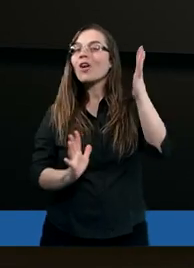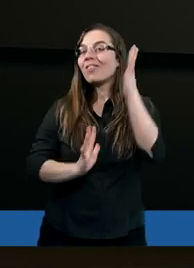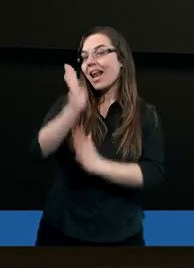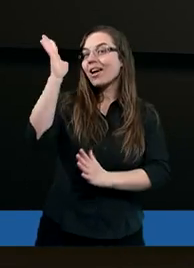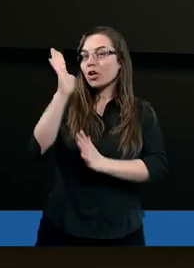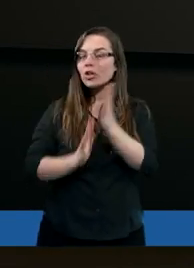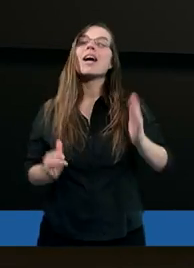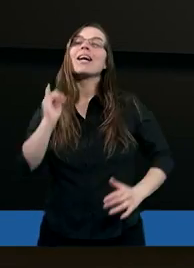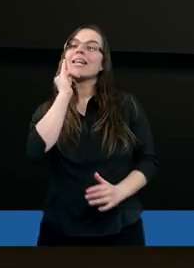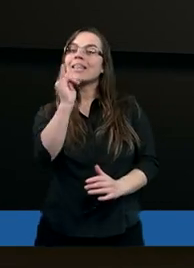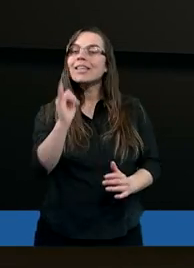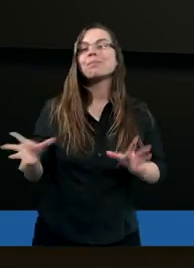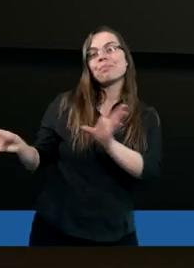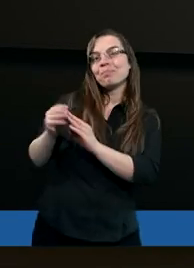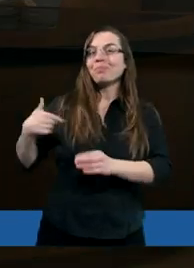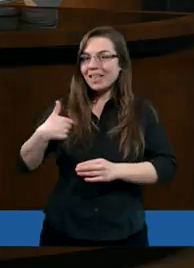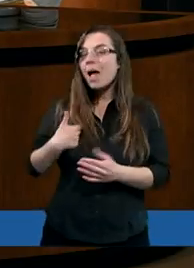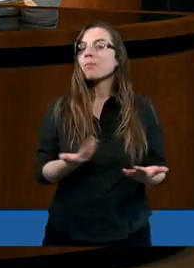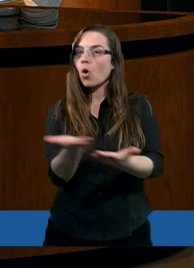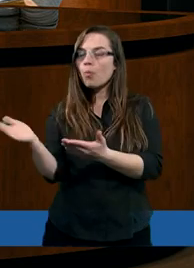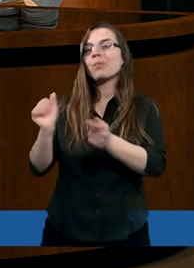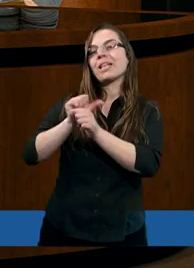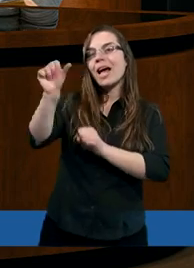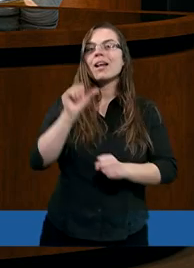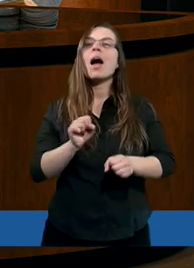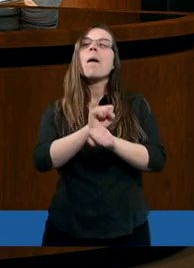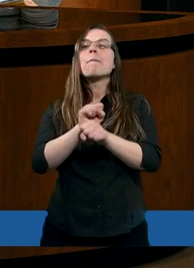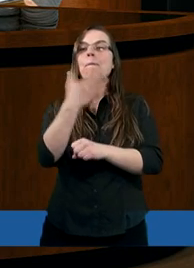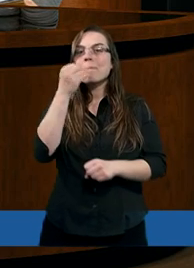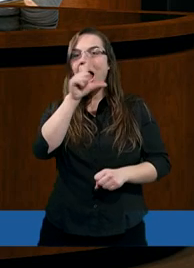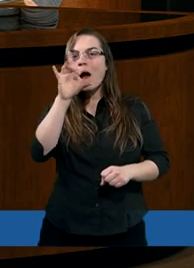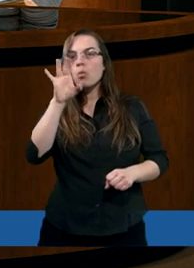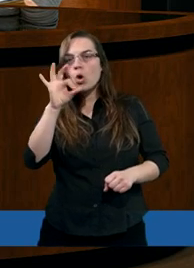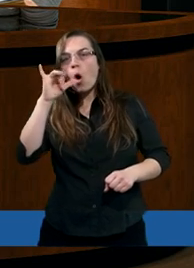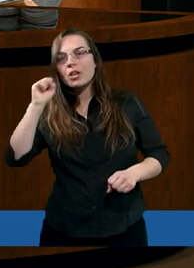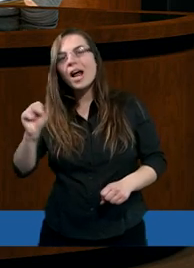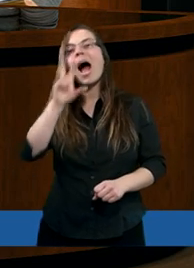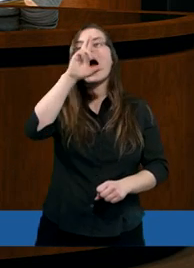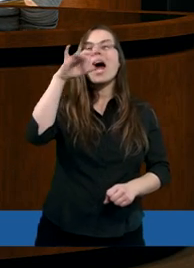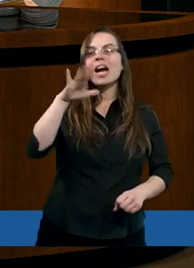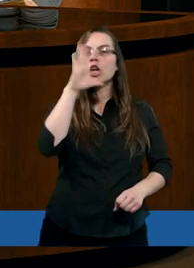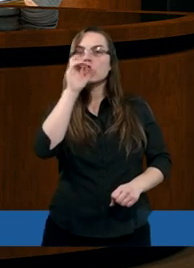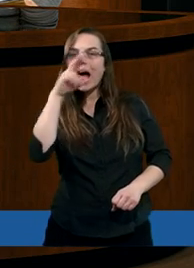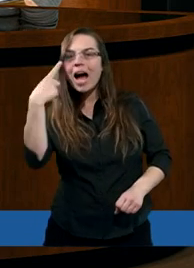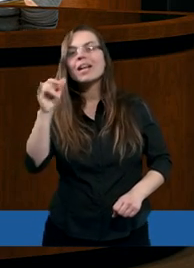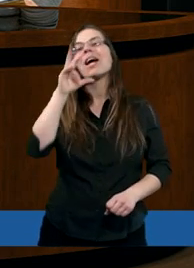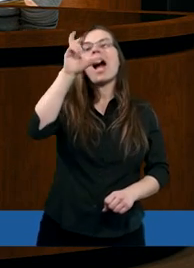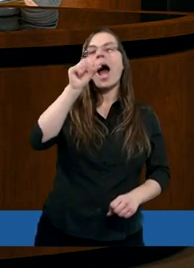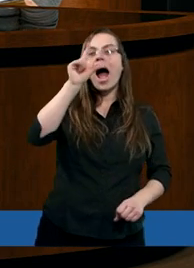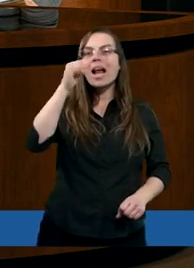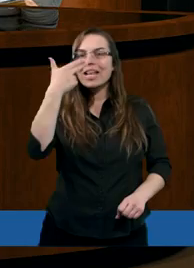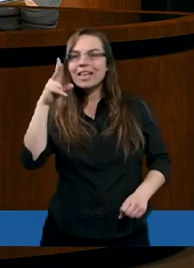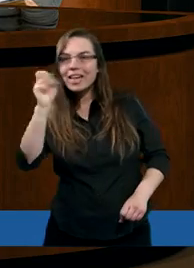Lesznej i ze mną jest Małgosia, Ryszard i